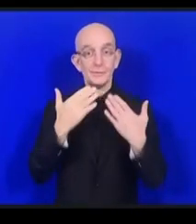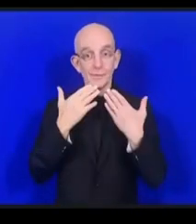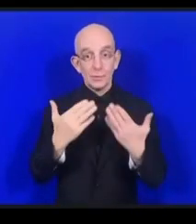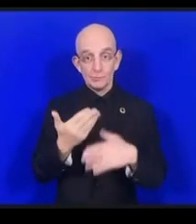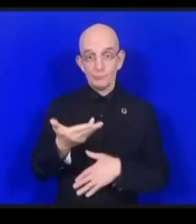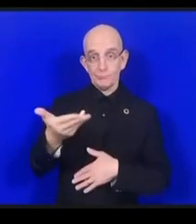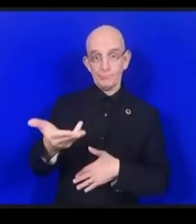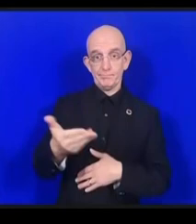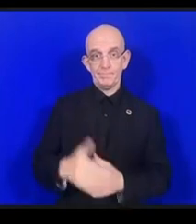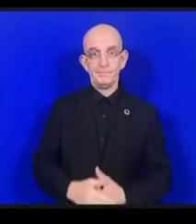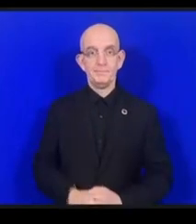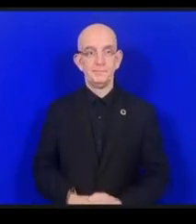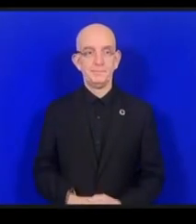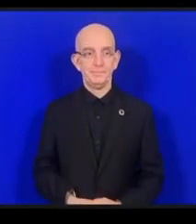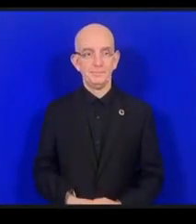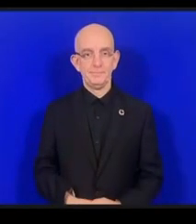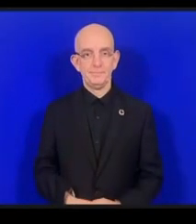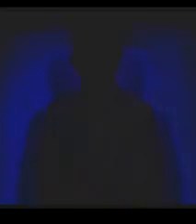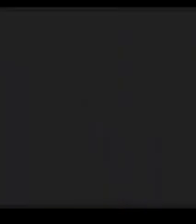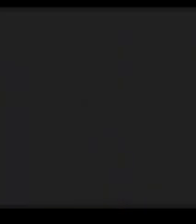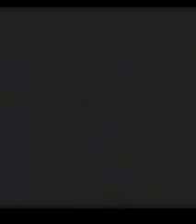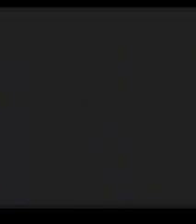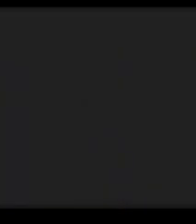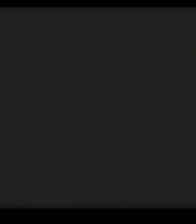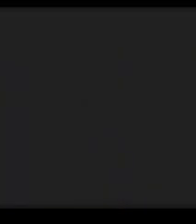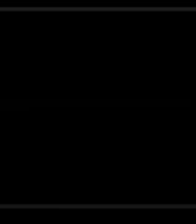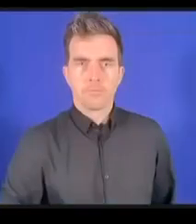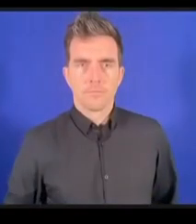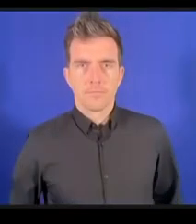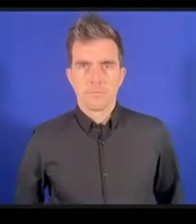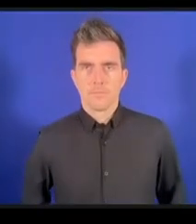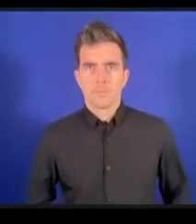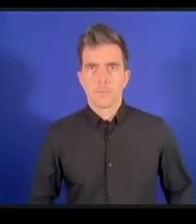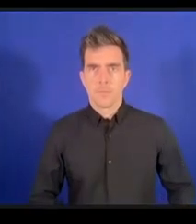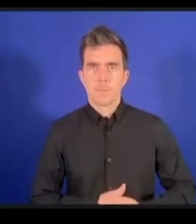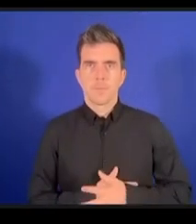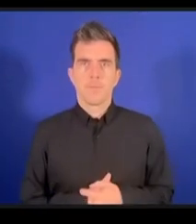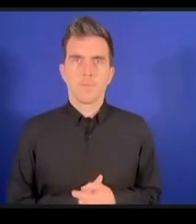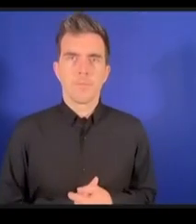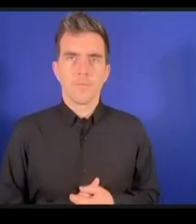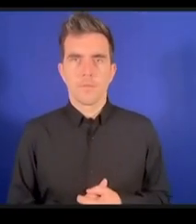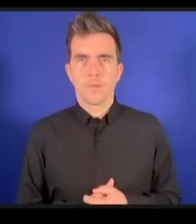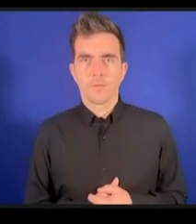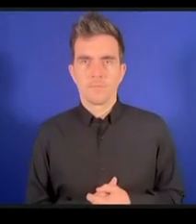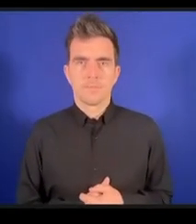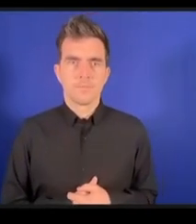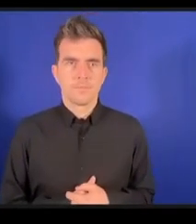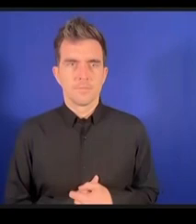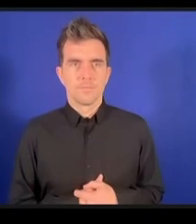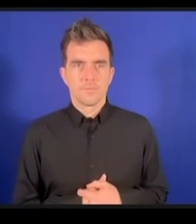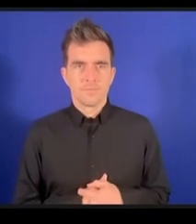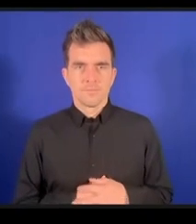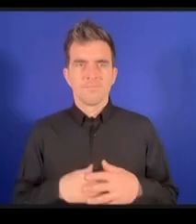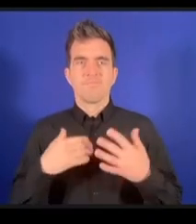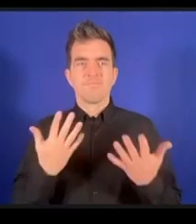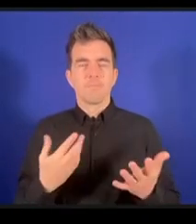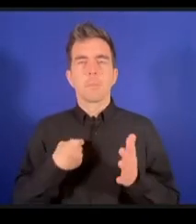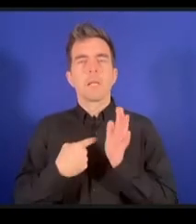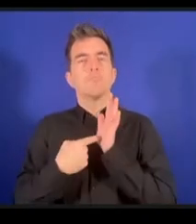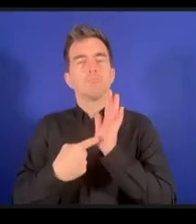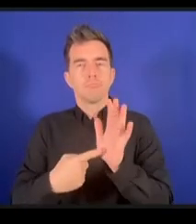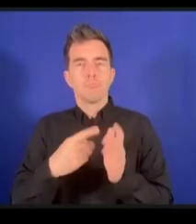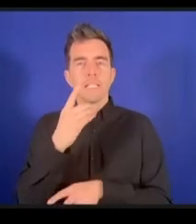Abdochiam je représente notre groupe environnement et ça a été intéressant mais je voudrais rajouter